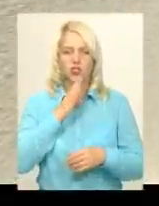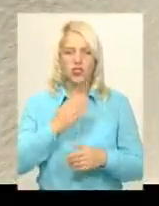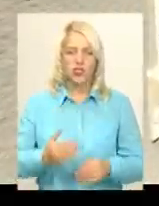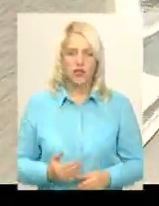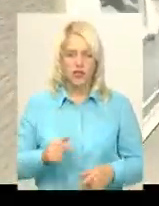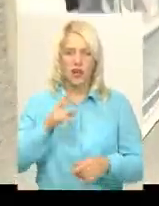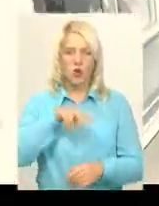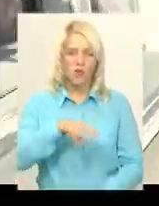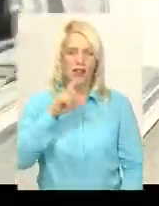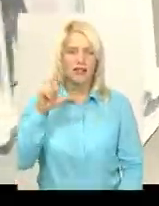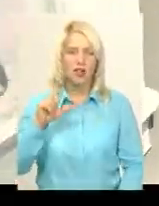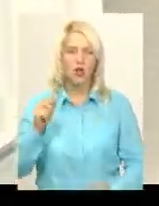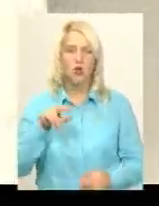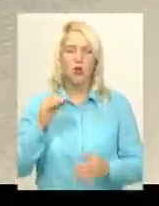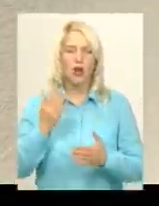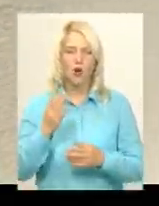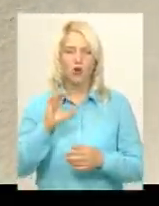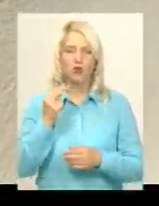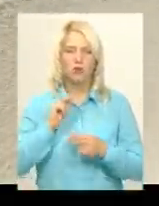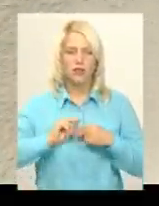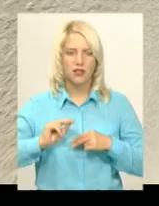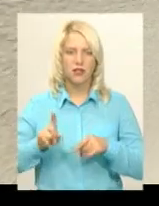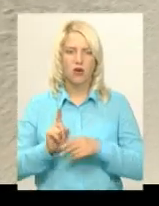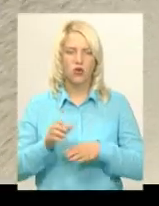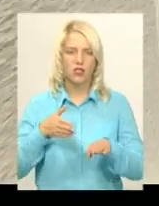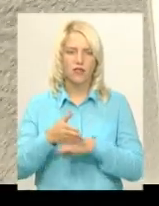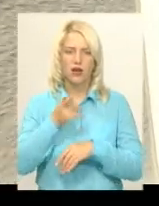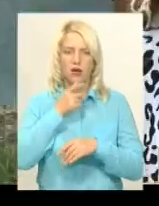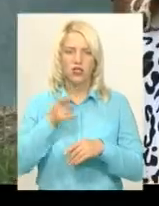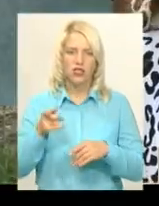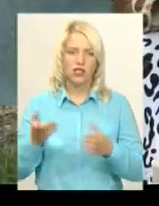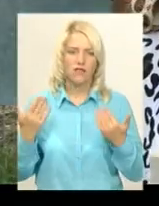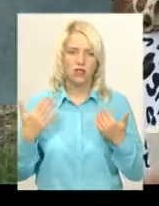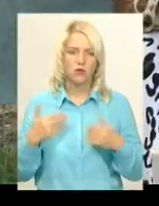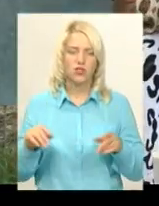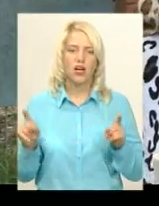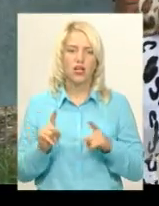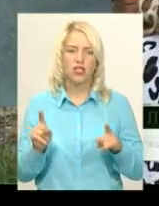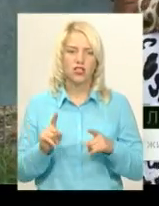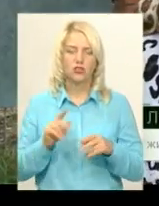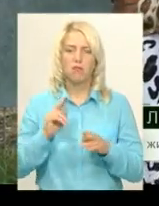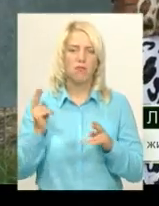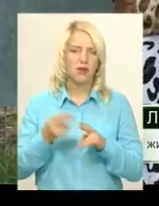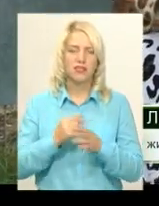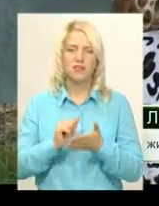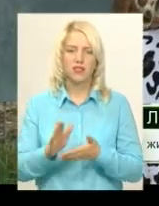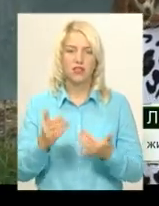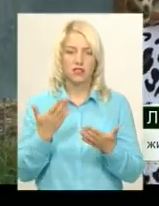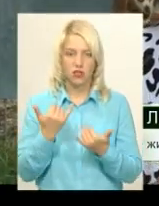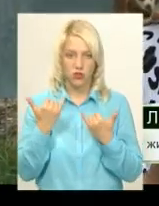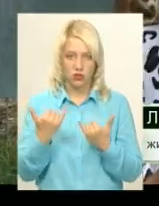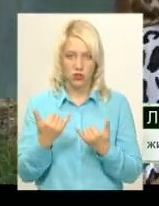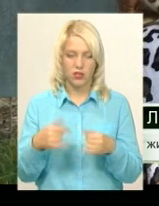Людмила Закордонець, до якої соцпрацівниця сьогодні теж навідалася під час відпустки. А що вона безвідказна, ось сьогодні